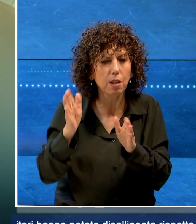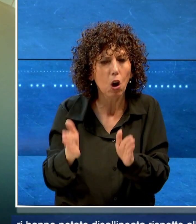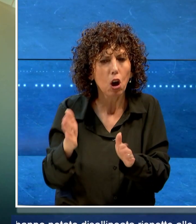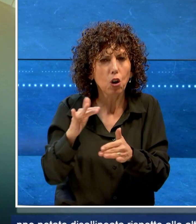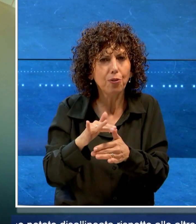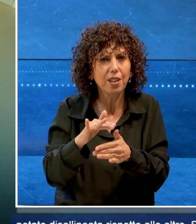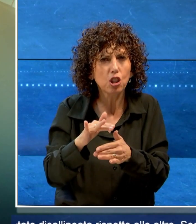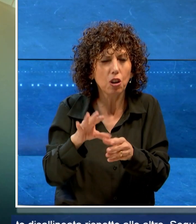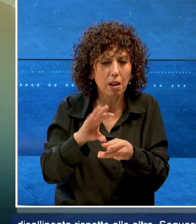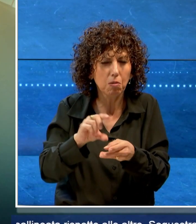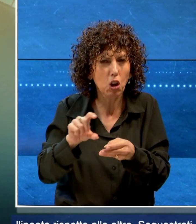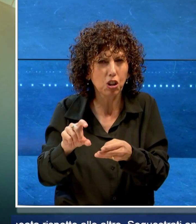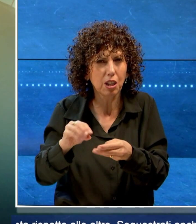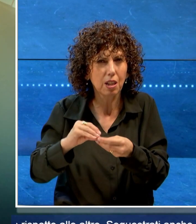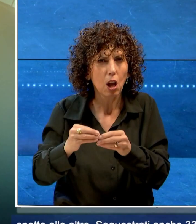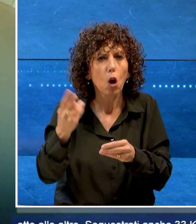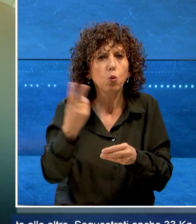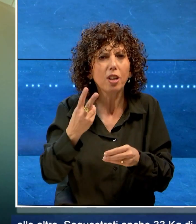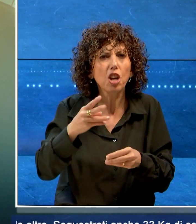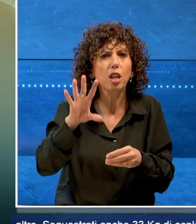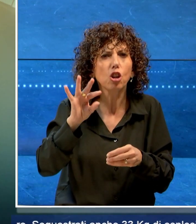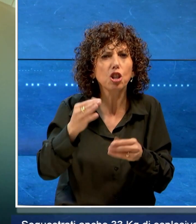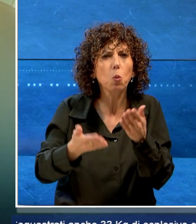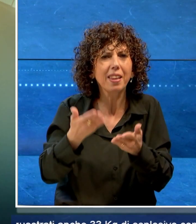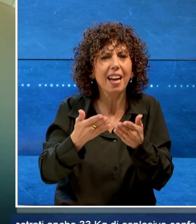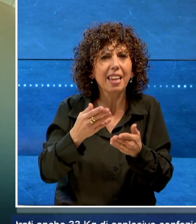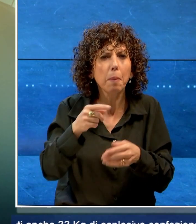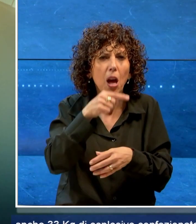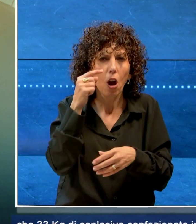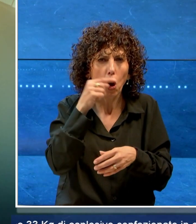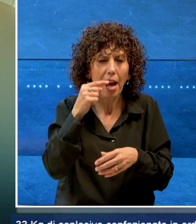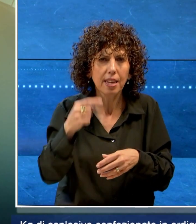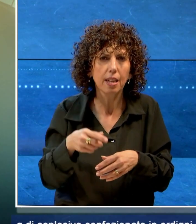in ordini artigianali e 250 grammi di cocaina.